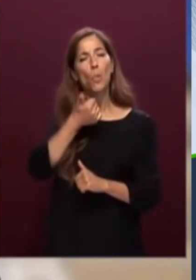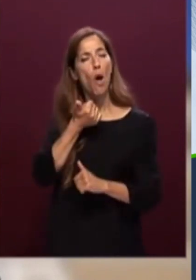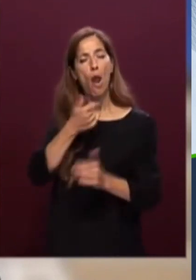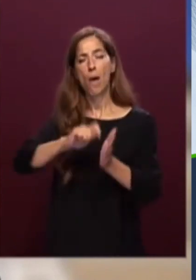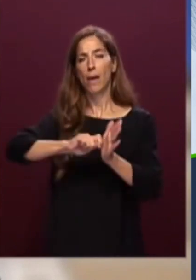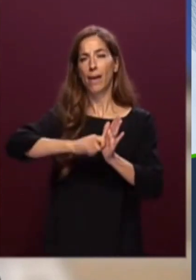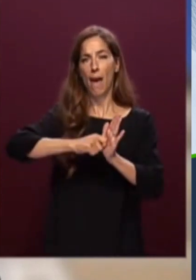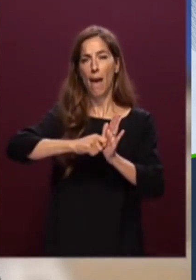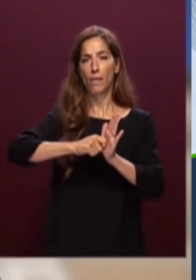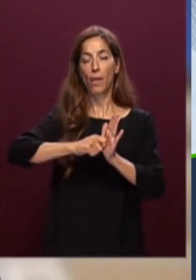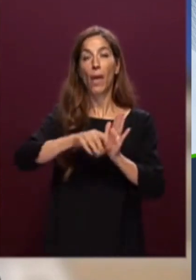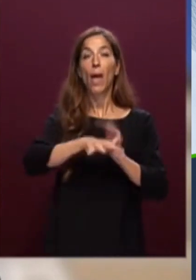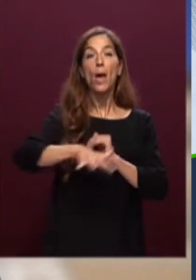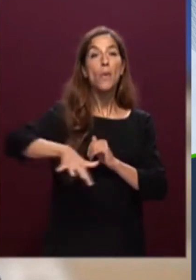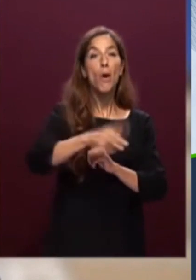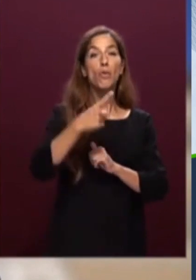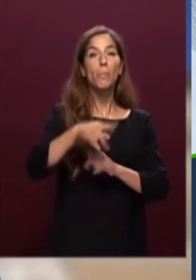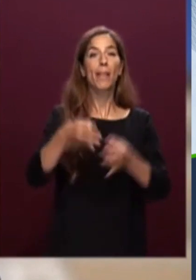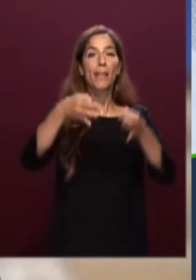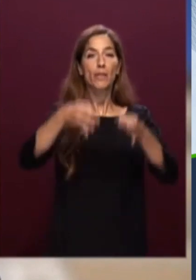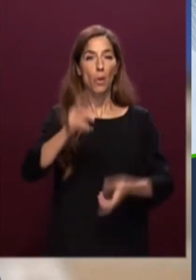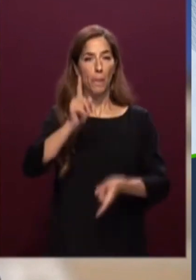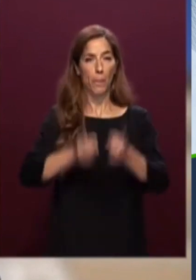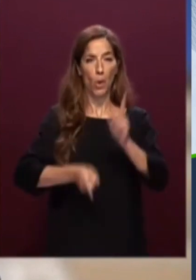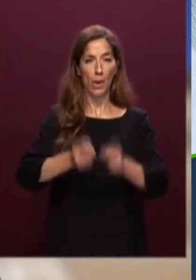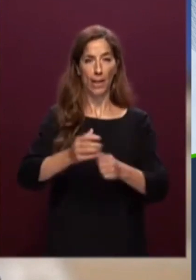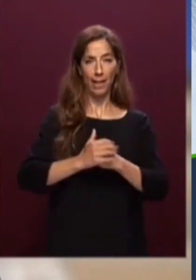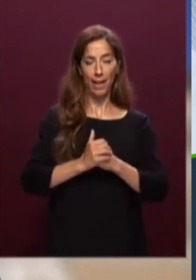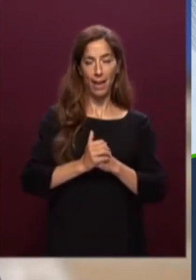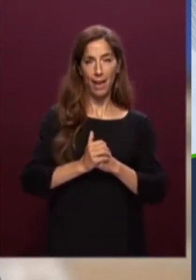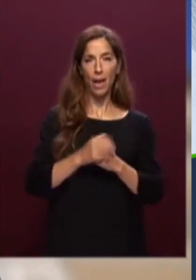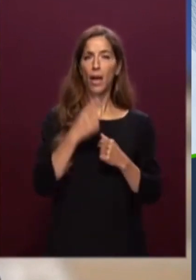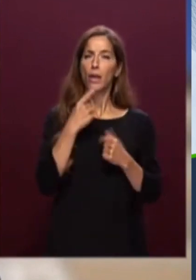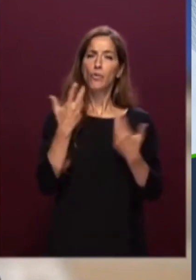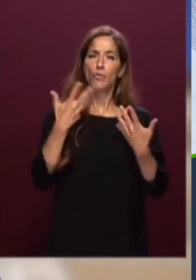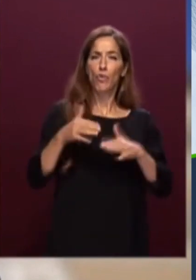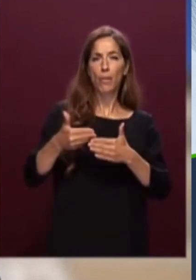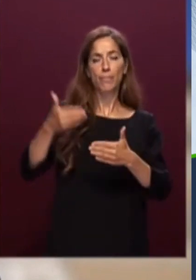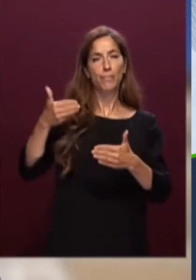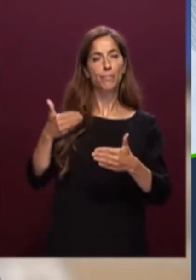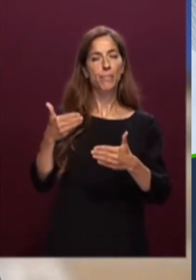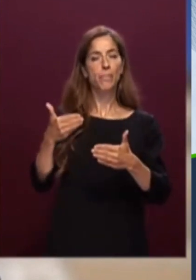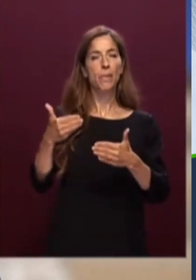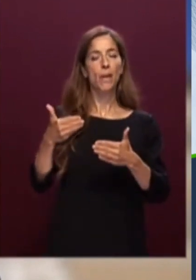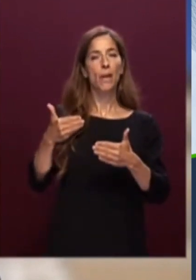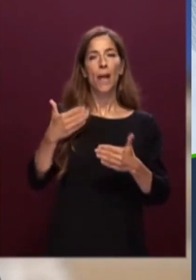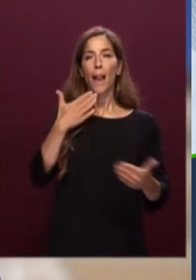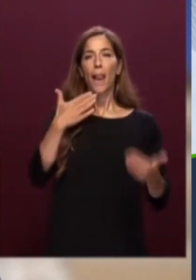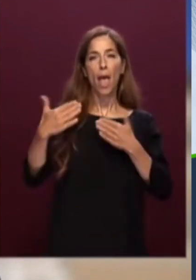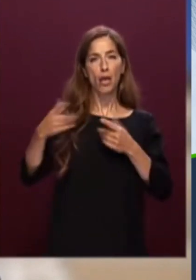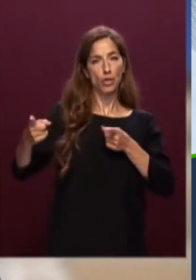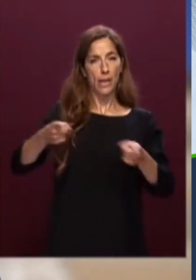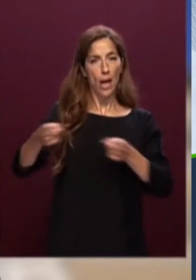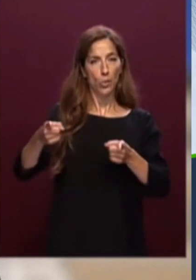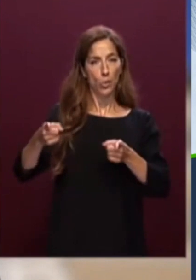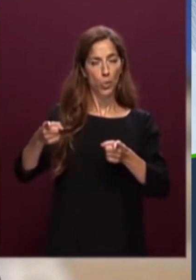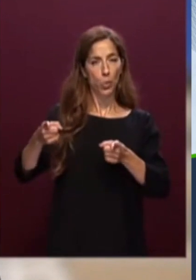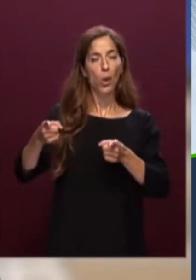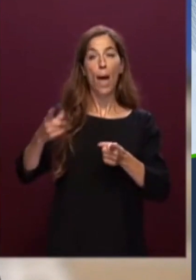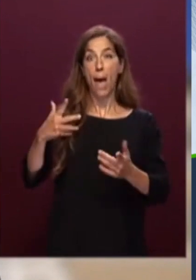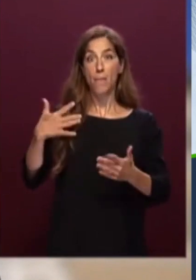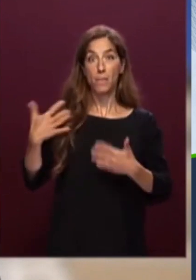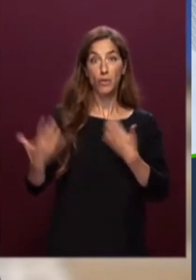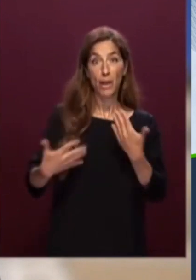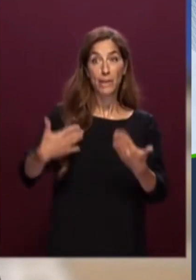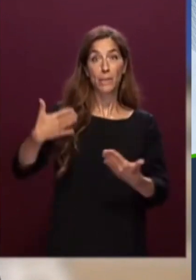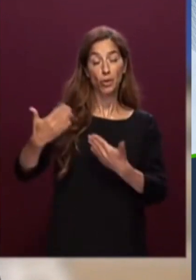dopo la parentesi imposta dalle emergenze che hanno attraversato la scorsa legislatura e che purtroppo in parte sono ancora oggi